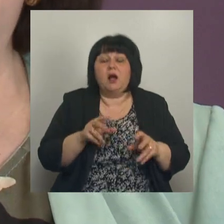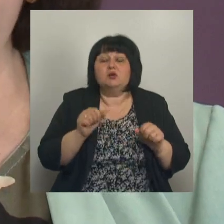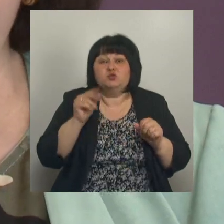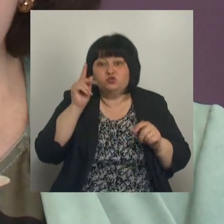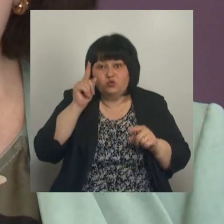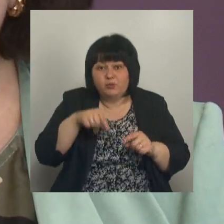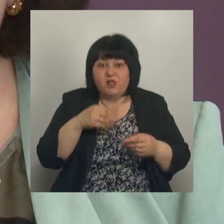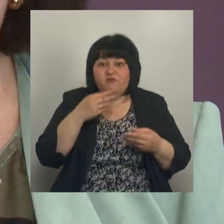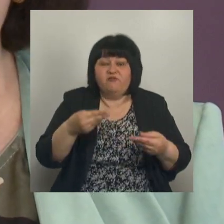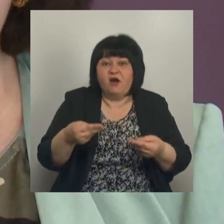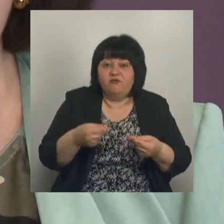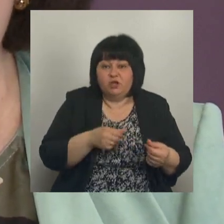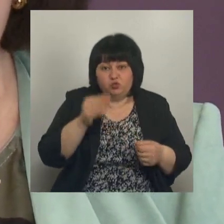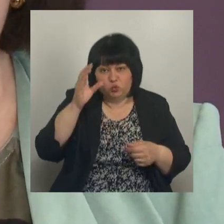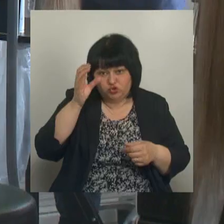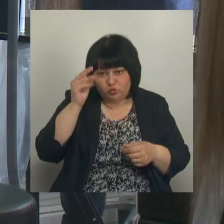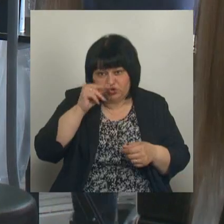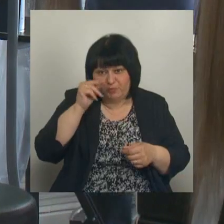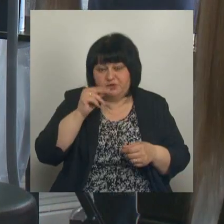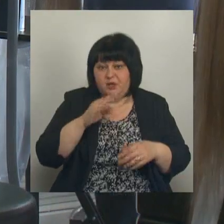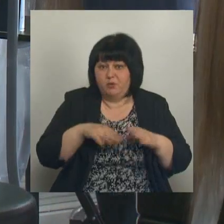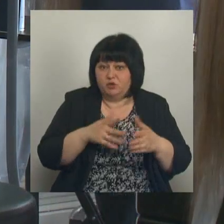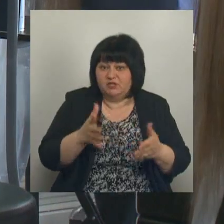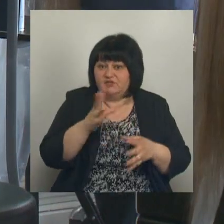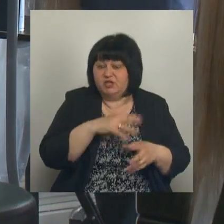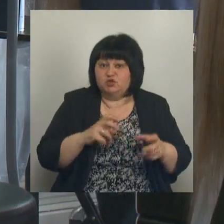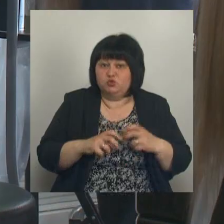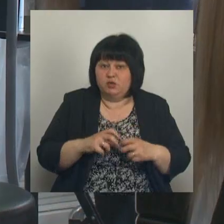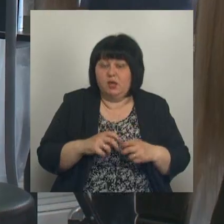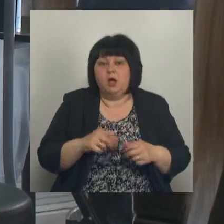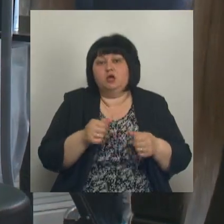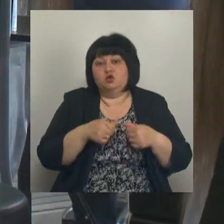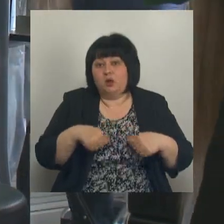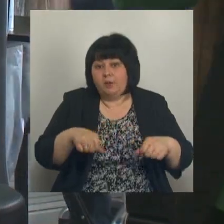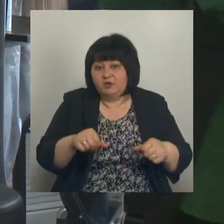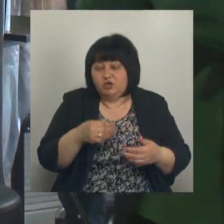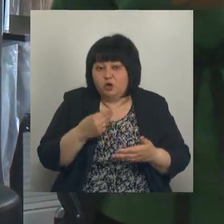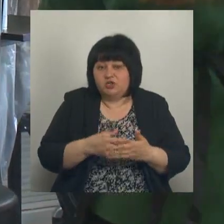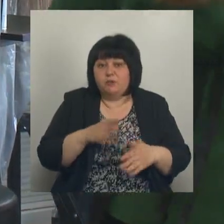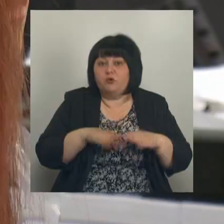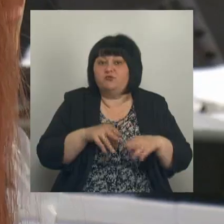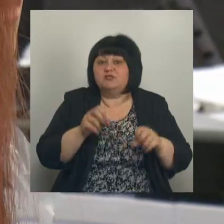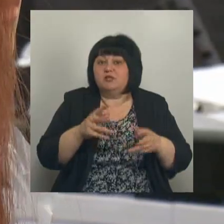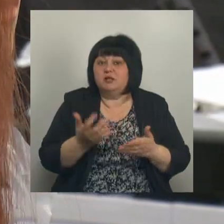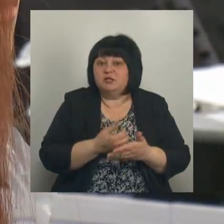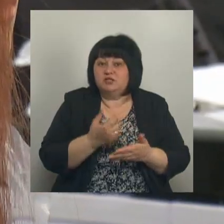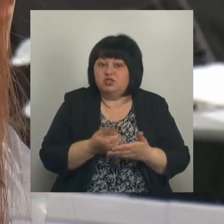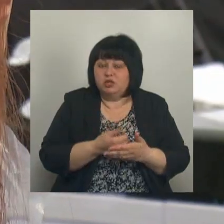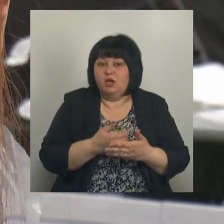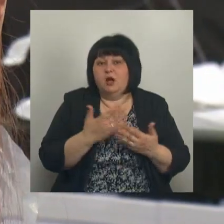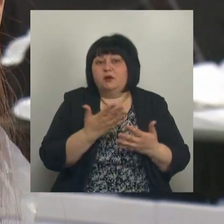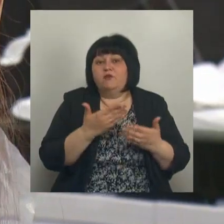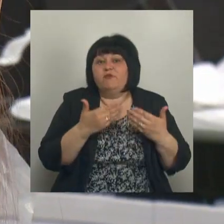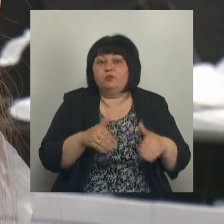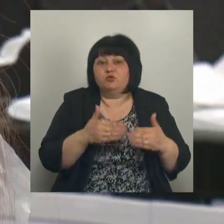вовлечь в учебный процесс всех студентов. Члены жюри также оценивали профессиональные достижения. К примеру, наличие выпускников,